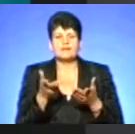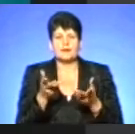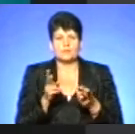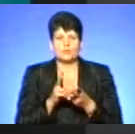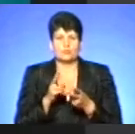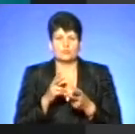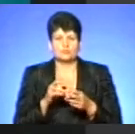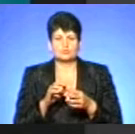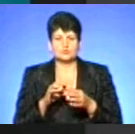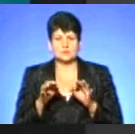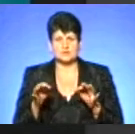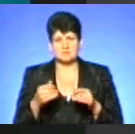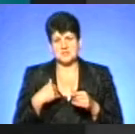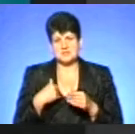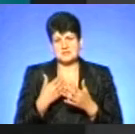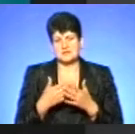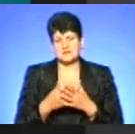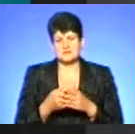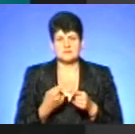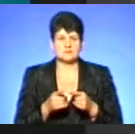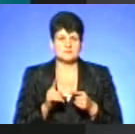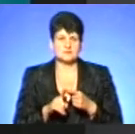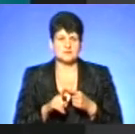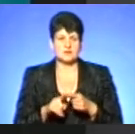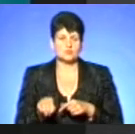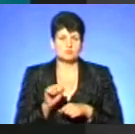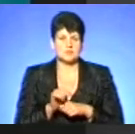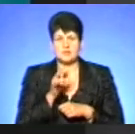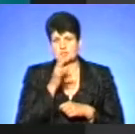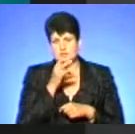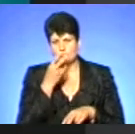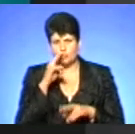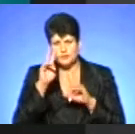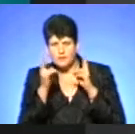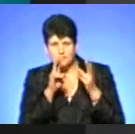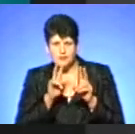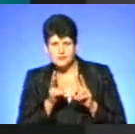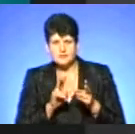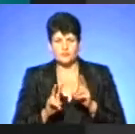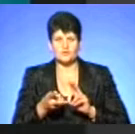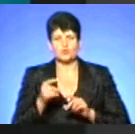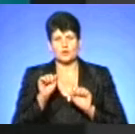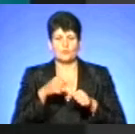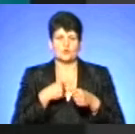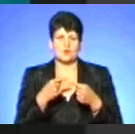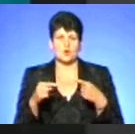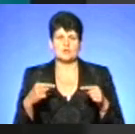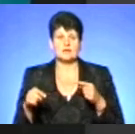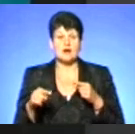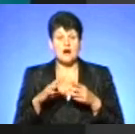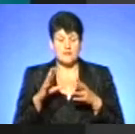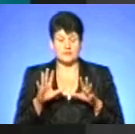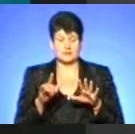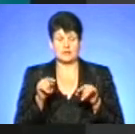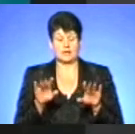можна розрізнити. А все-таки в таких моментах ми відчуваємо страх, паніку, нам хочеться тікати. Давайте поговоримо